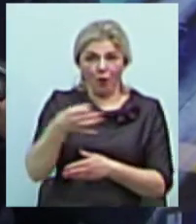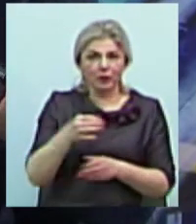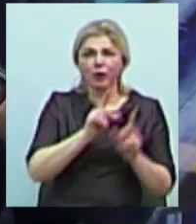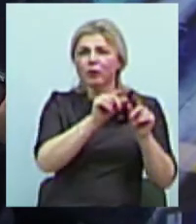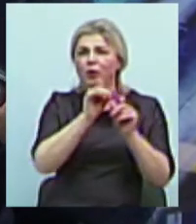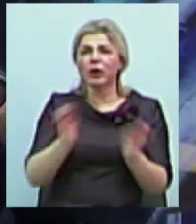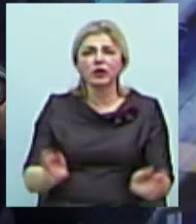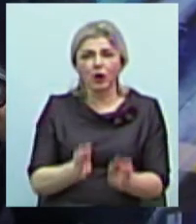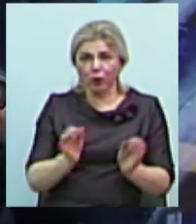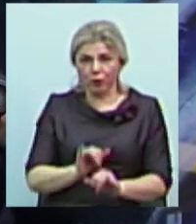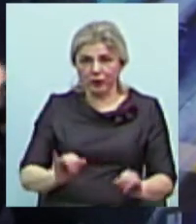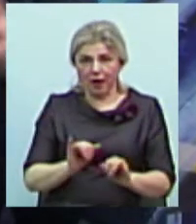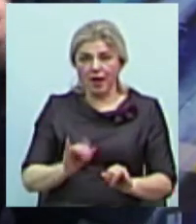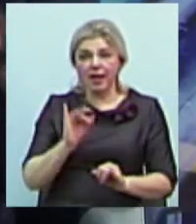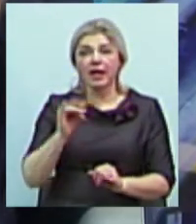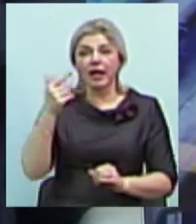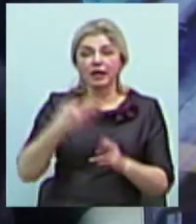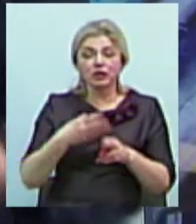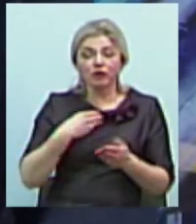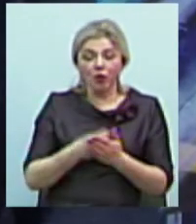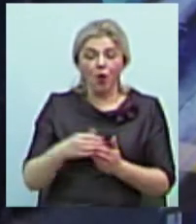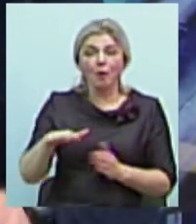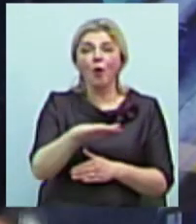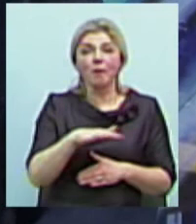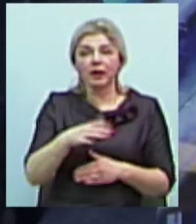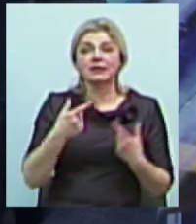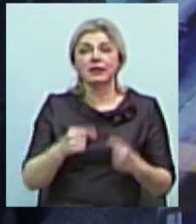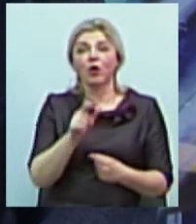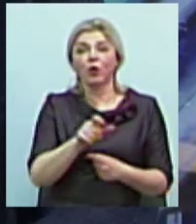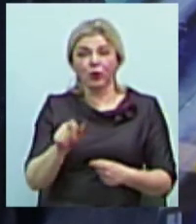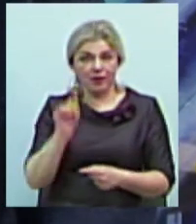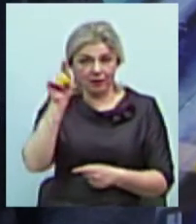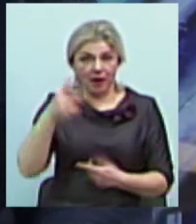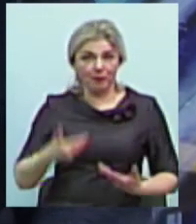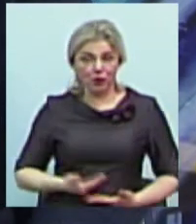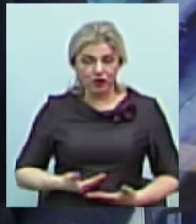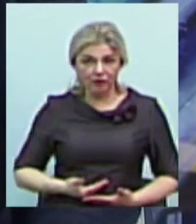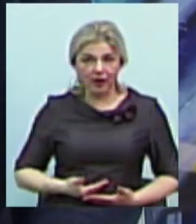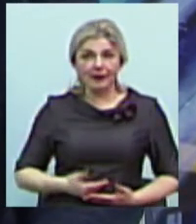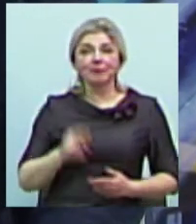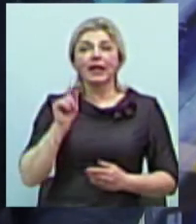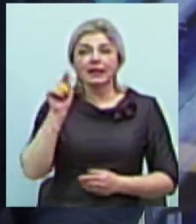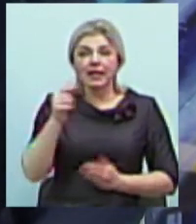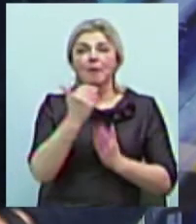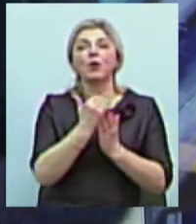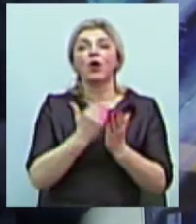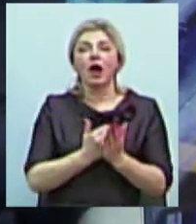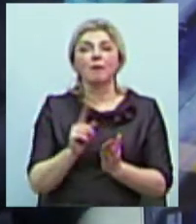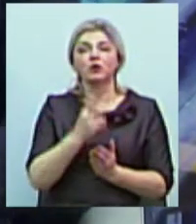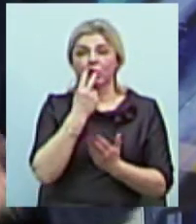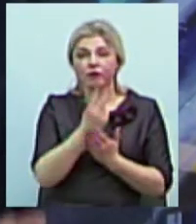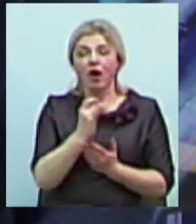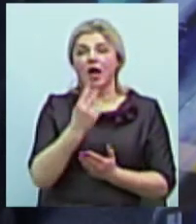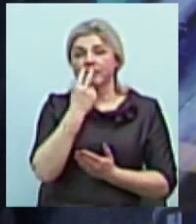інформаційний простір, в якому вони проживають, ті ТВ-програми, які вони дивляться, а дивляться за